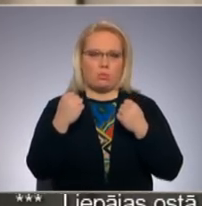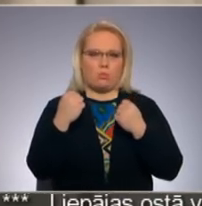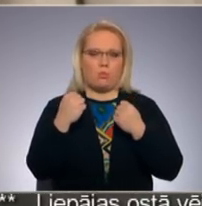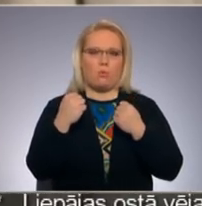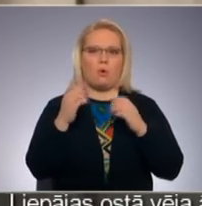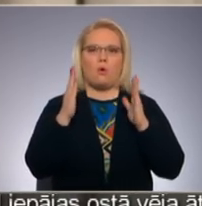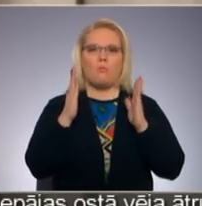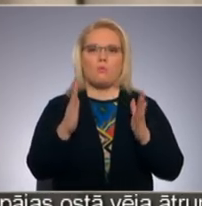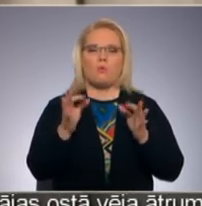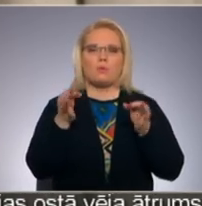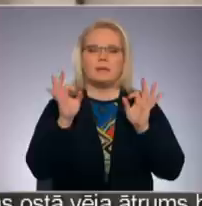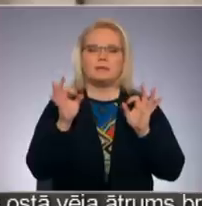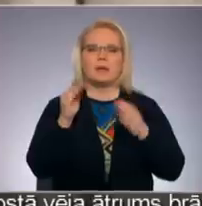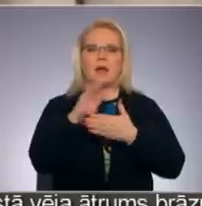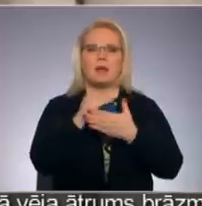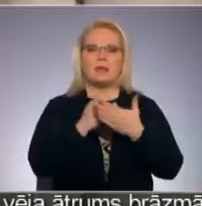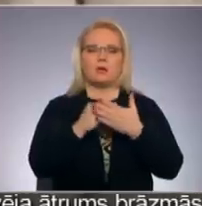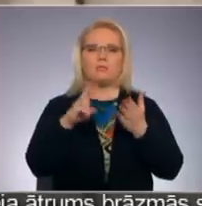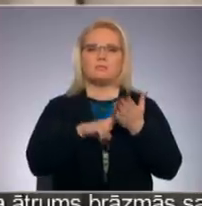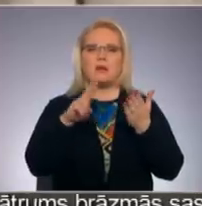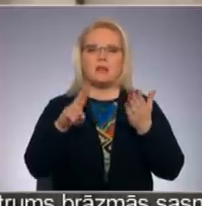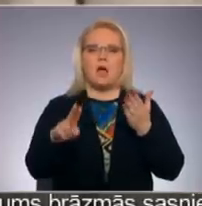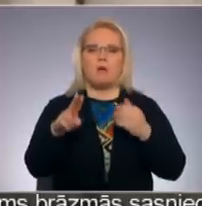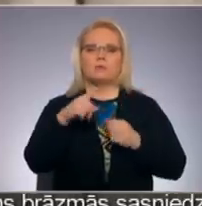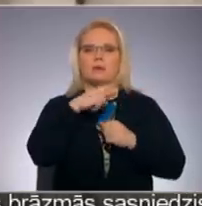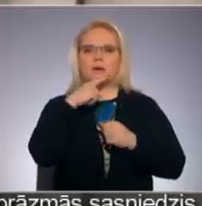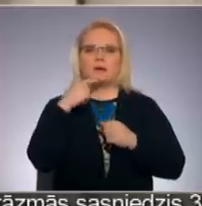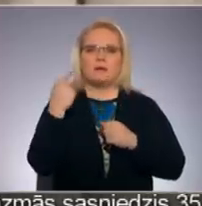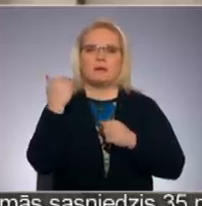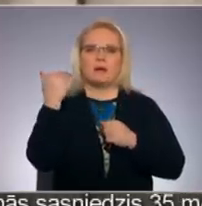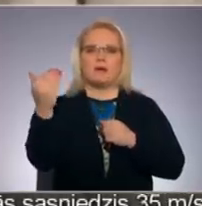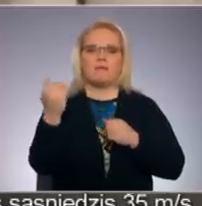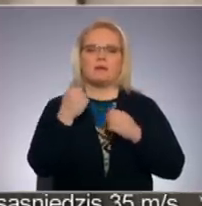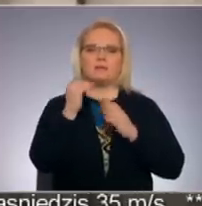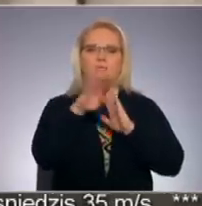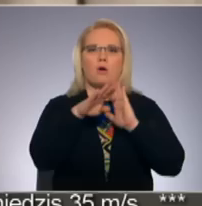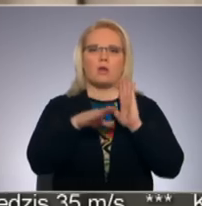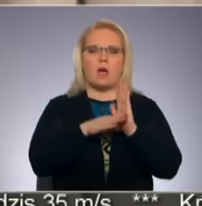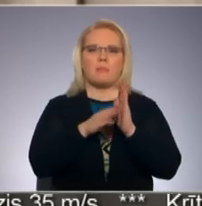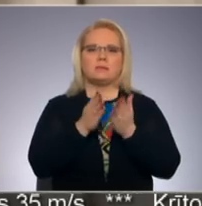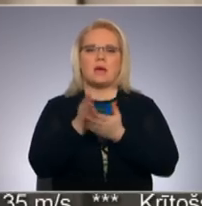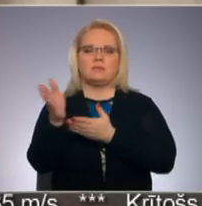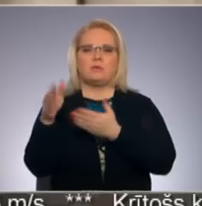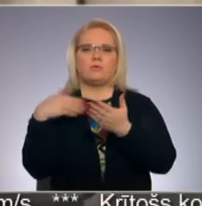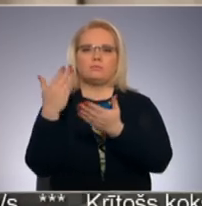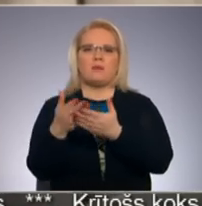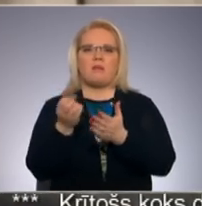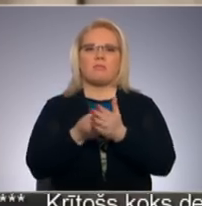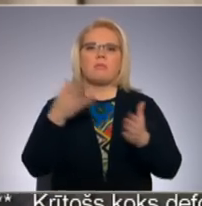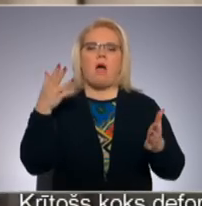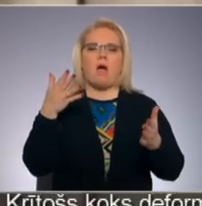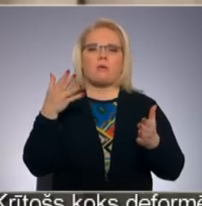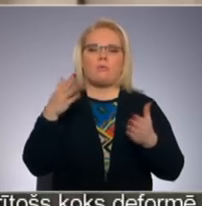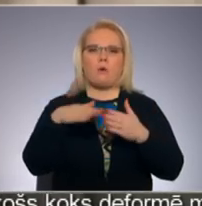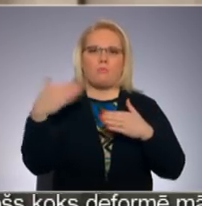Būtiski, ka likums ļaus prokremliskās propagandas programmas aizvirzīt uz piedāvājuma dārgo galu,